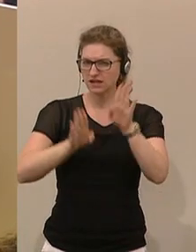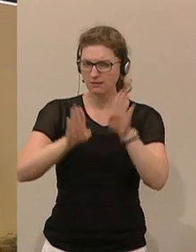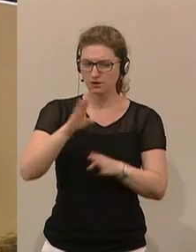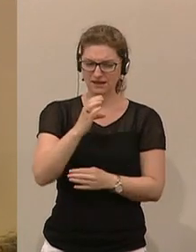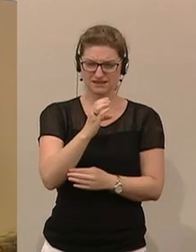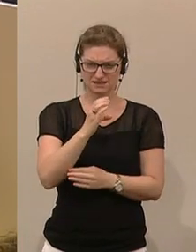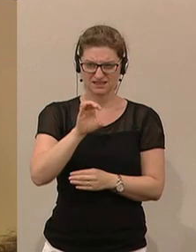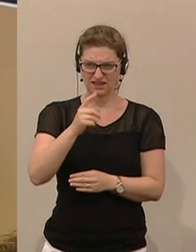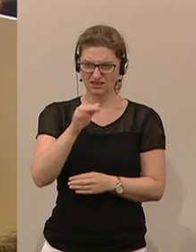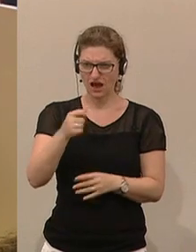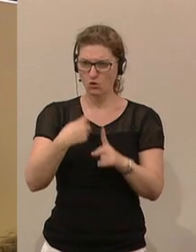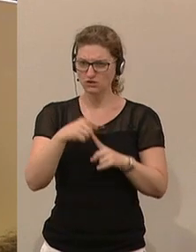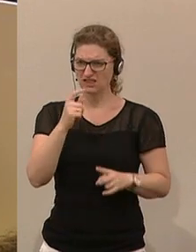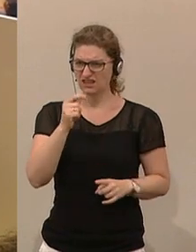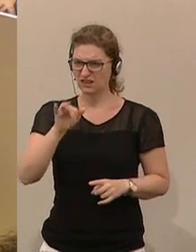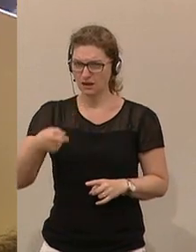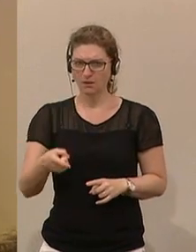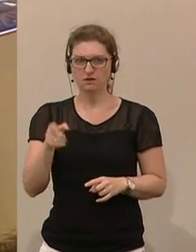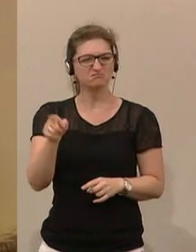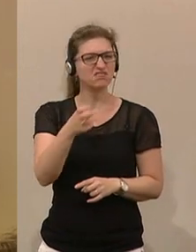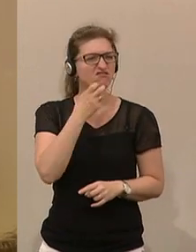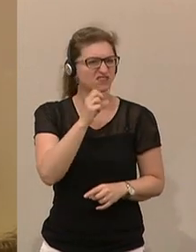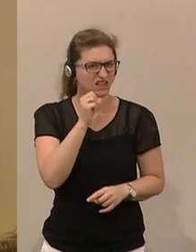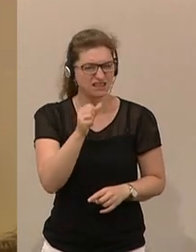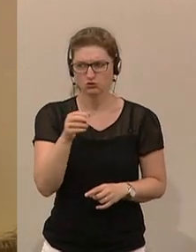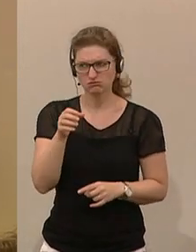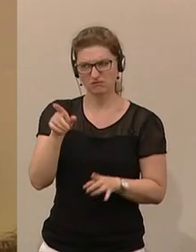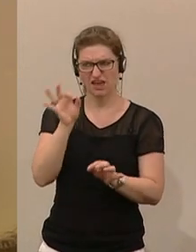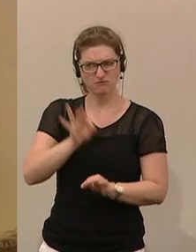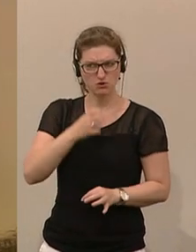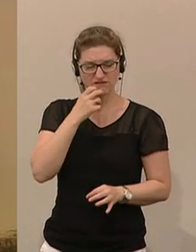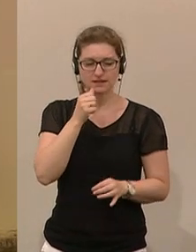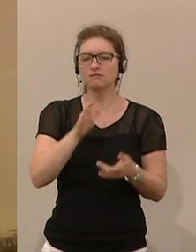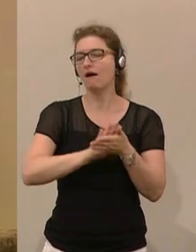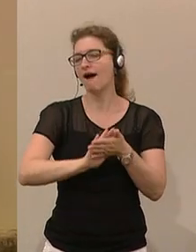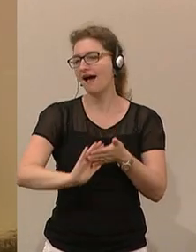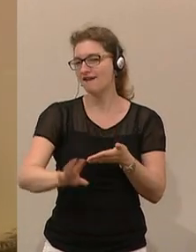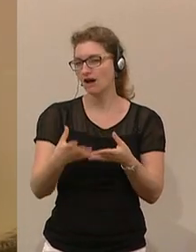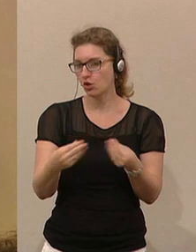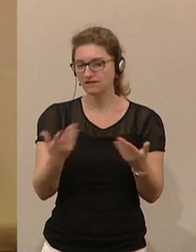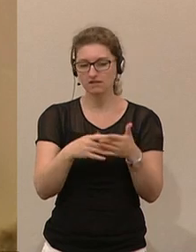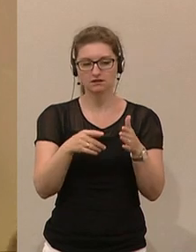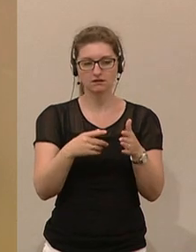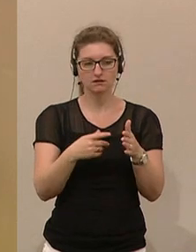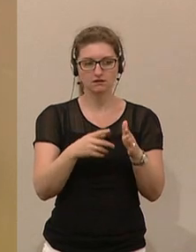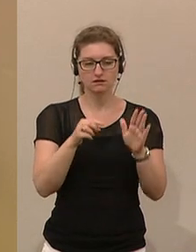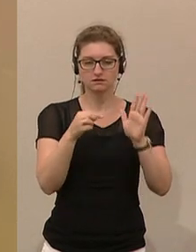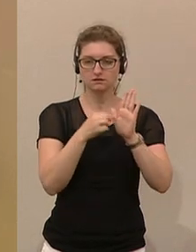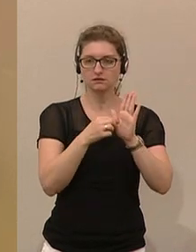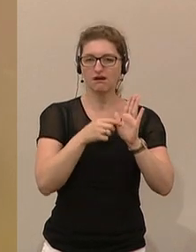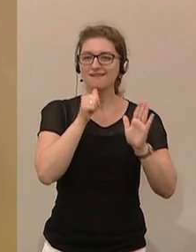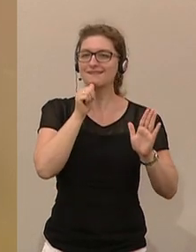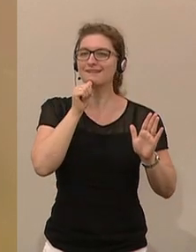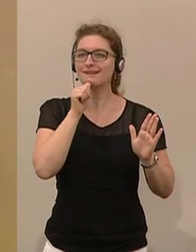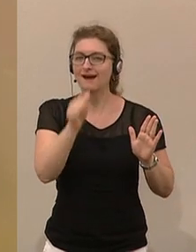das wollen die ja nicht. Und das will die FPÖ auch nicht. Das können wir einfach lösen. Wir schreiben daher, keine, keine,